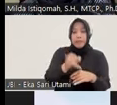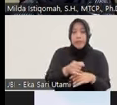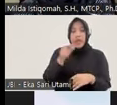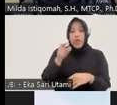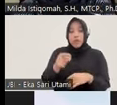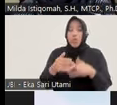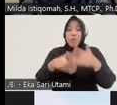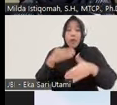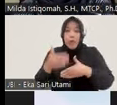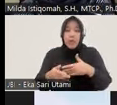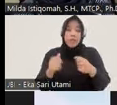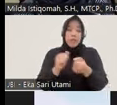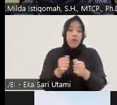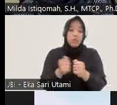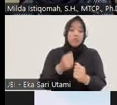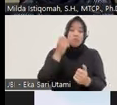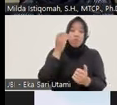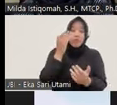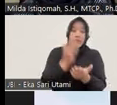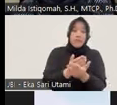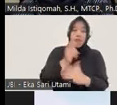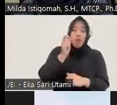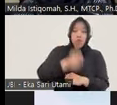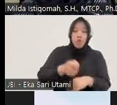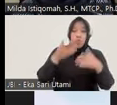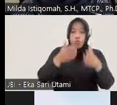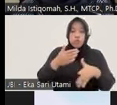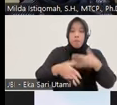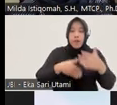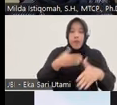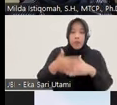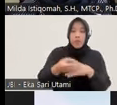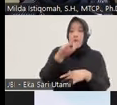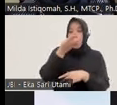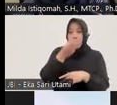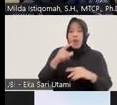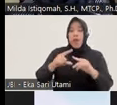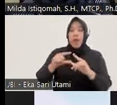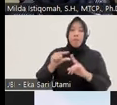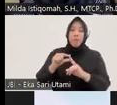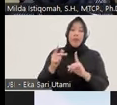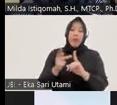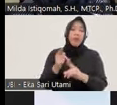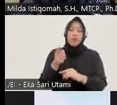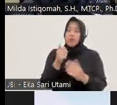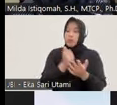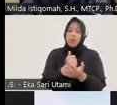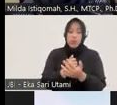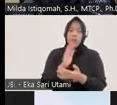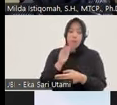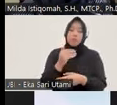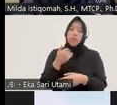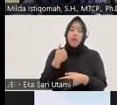penanganan dan penegakan hukum dalam tindak pidana narkotika yang dilakukan oleh aparat penegak hukum kita juga sudah sangat bermasalah yang